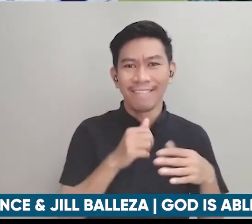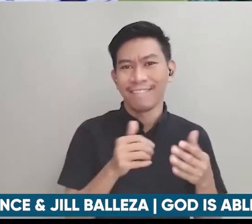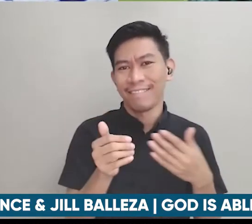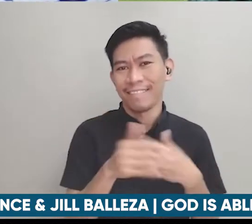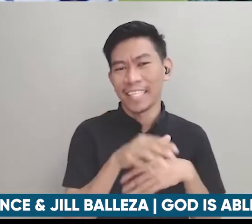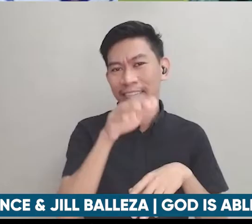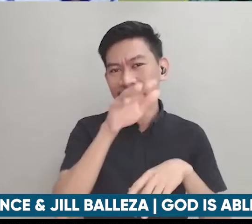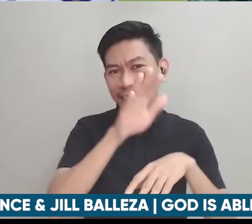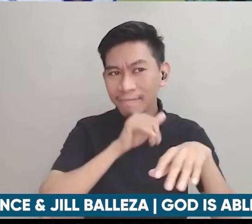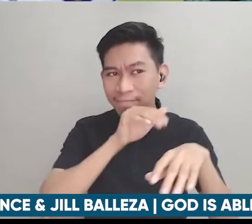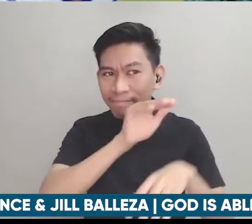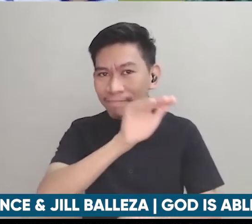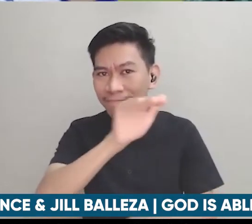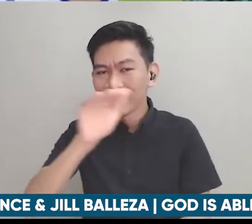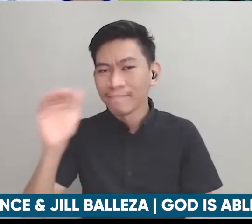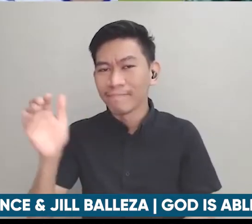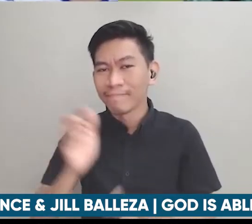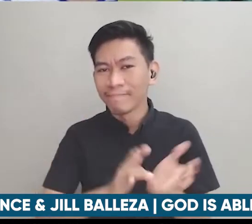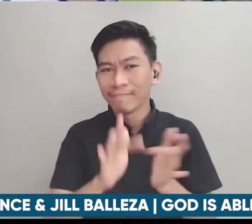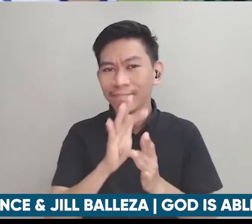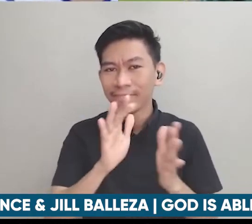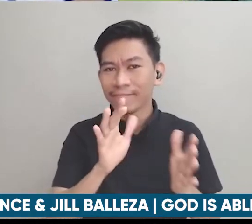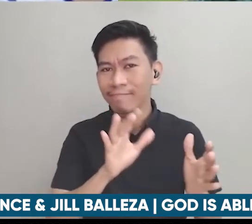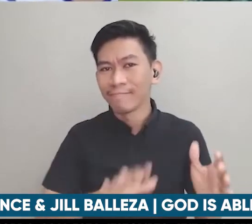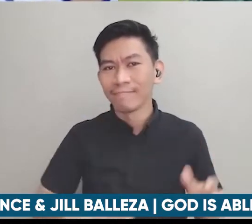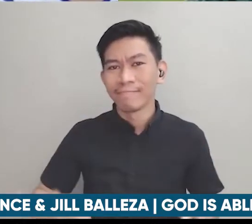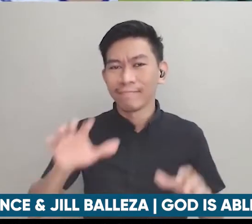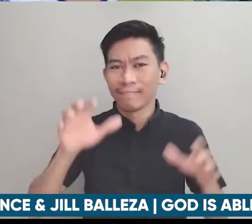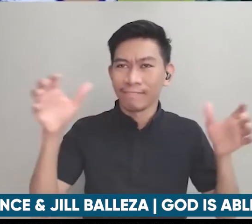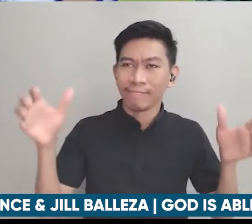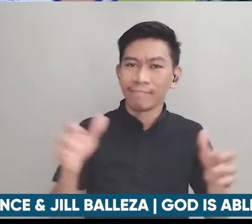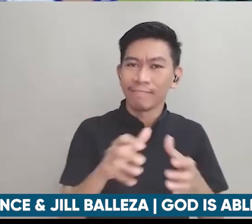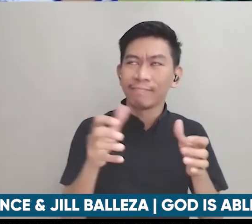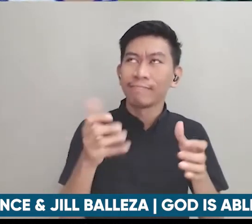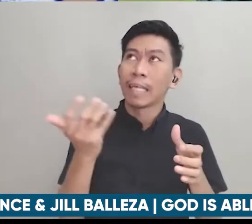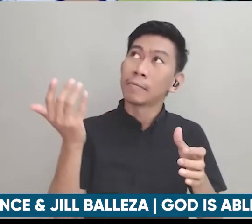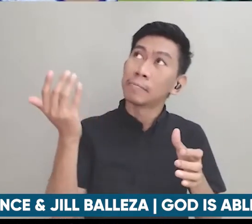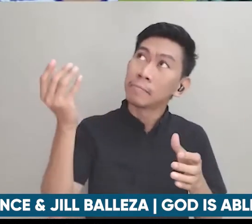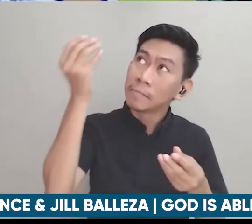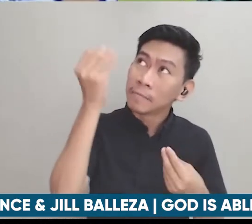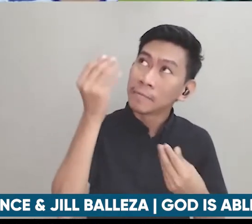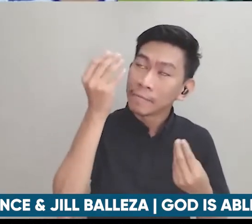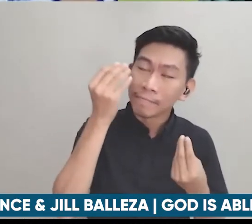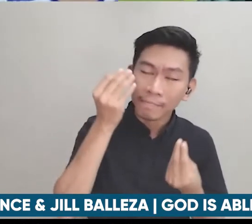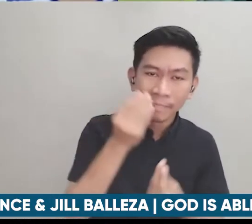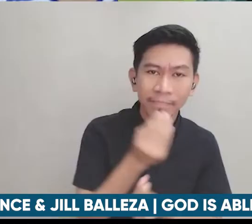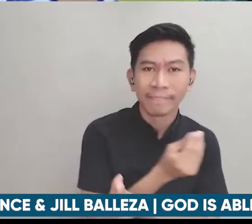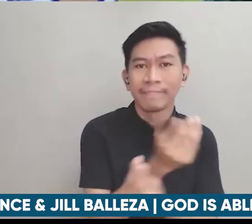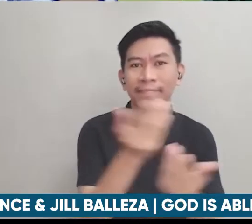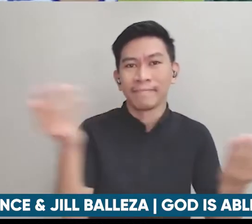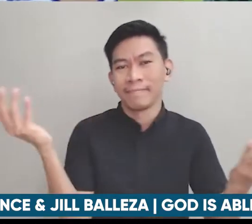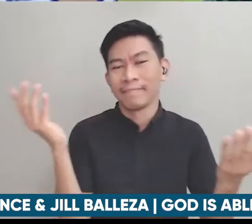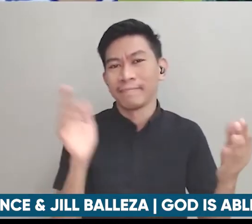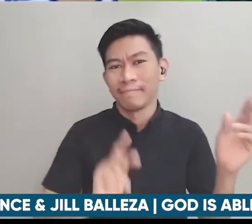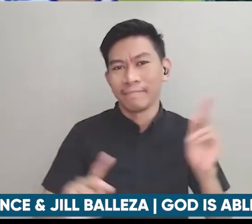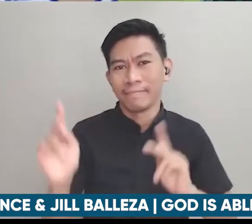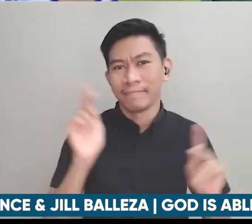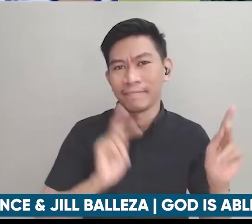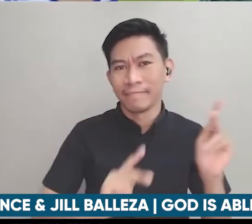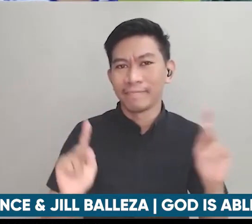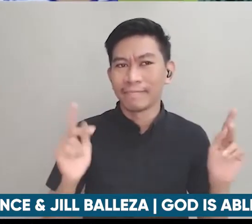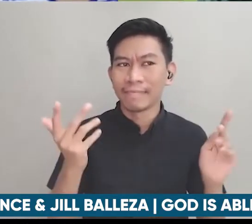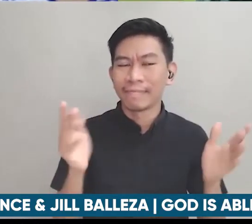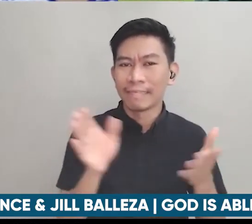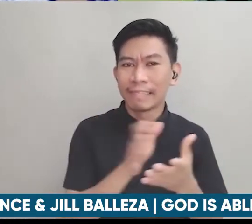makisama sa kanya kong pagbabalita pagbabahagi hindi lamang ng spiritual salvation pero